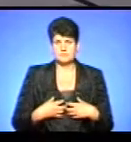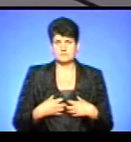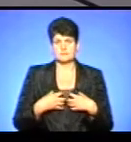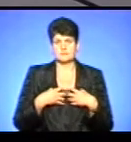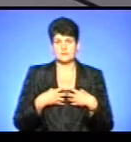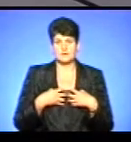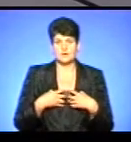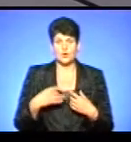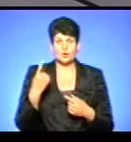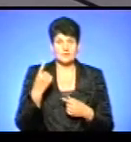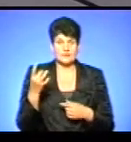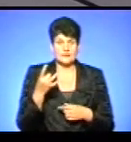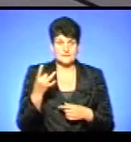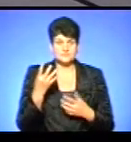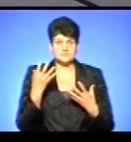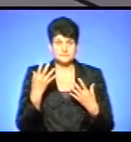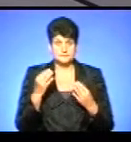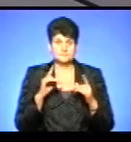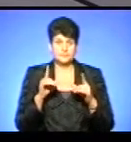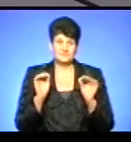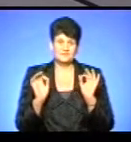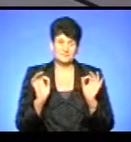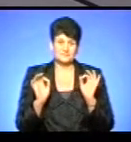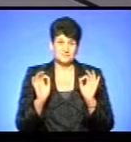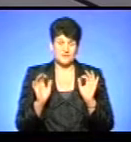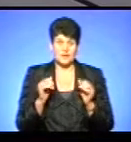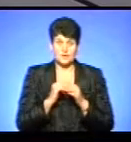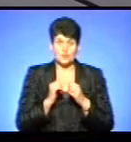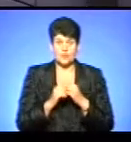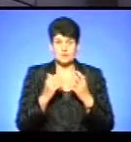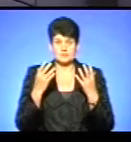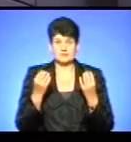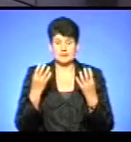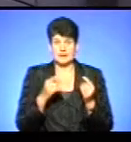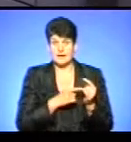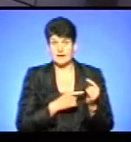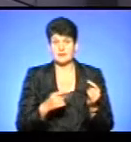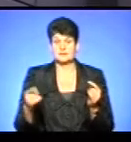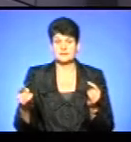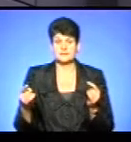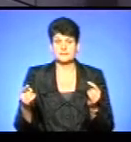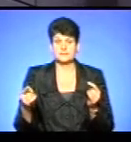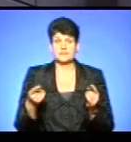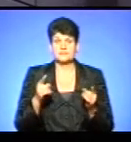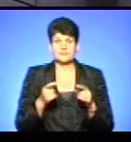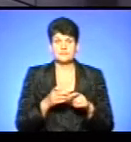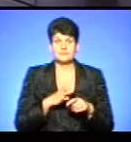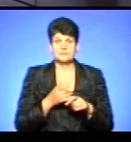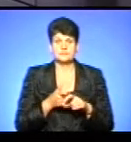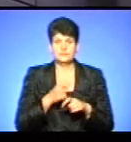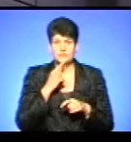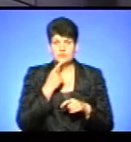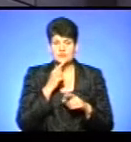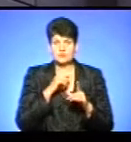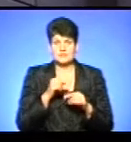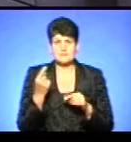оскільки якщо один раз так в день проїхати, це ще нормально. Але кожного дня впродовж всього літа. Насправді дуже важко було їхати перші